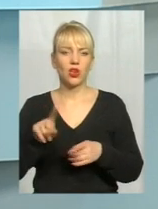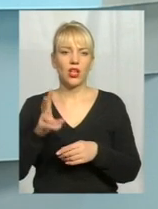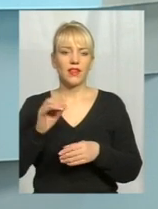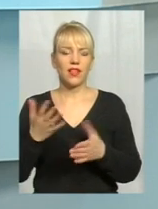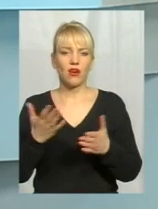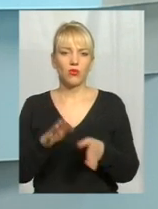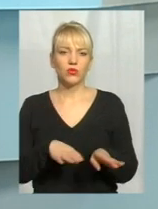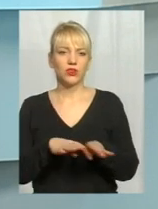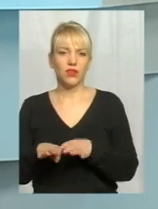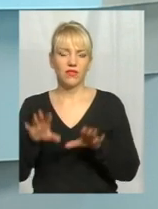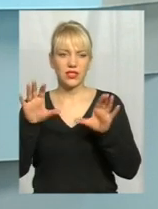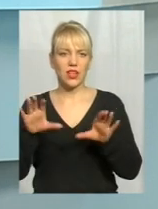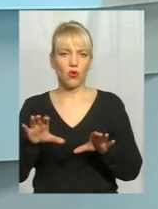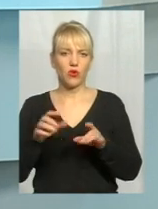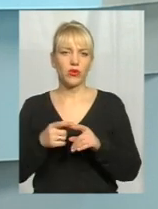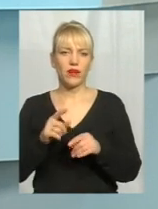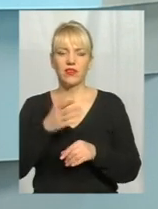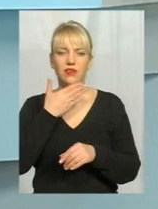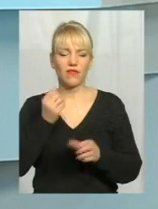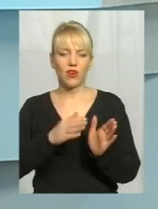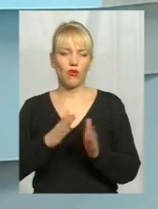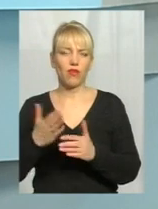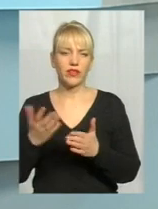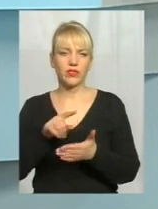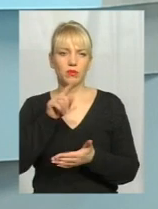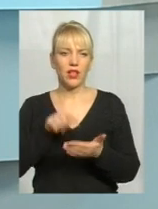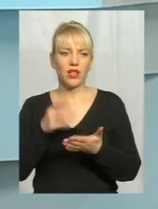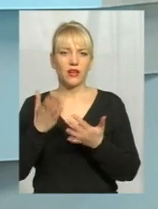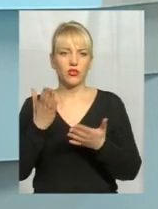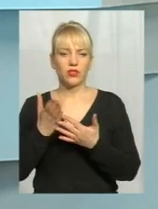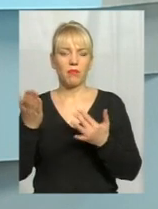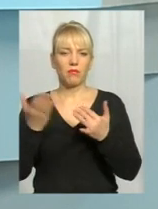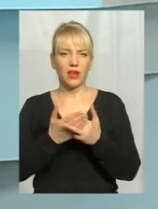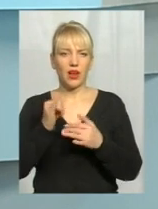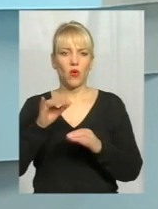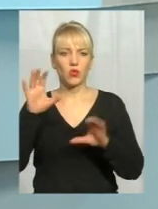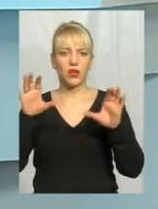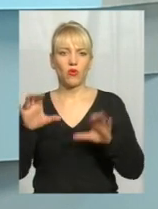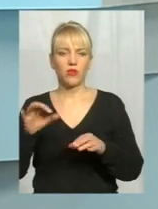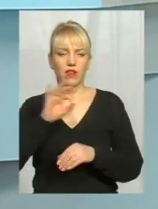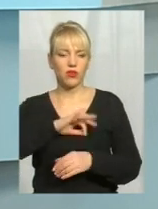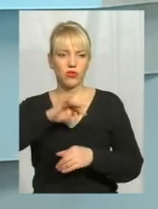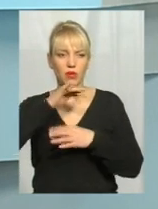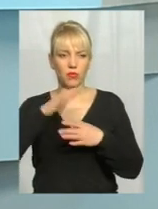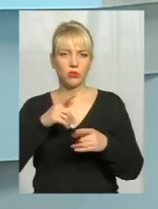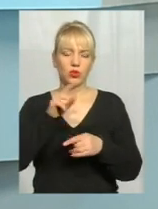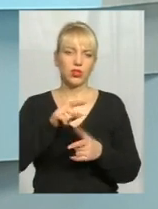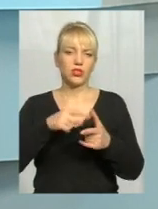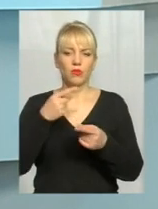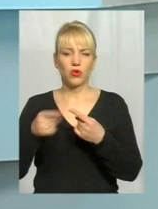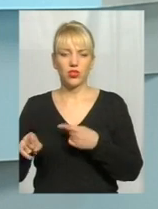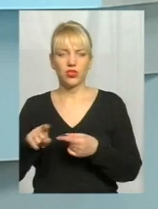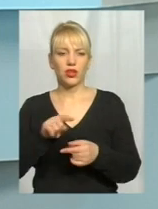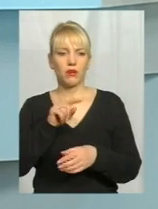законодавець не врегулював всіх питань. Якщо, наприклад, є пільга в законі, використати її не можуть по тих чи інших причинах.